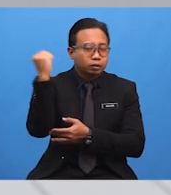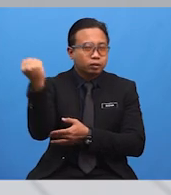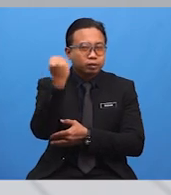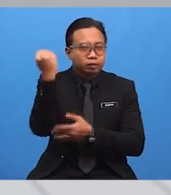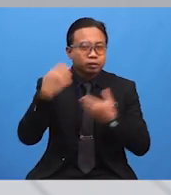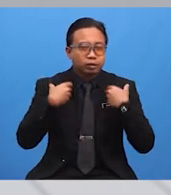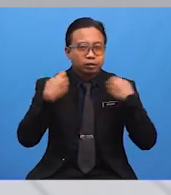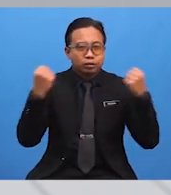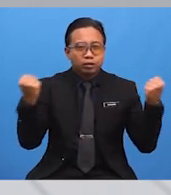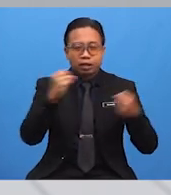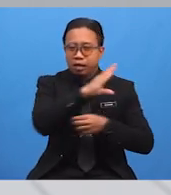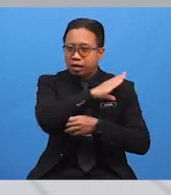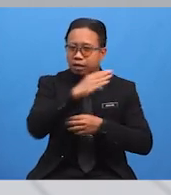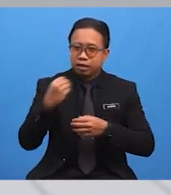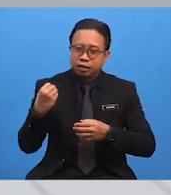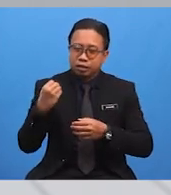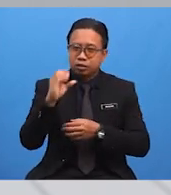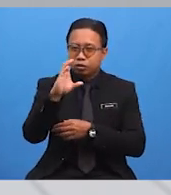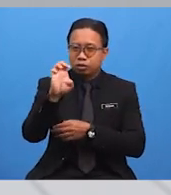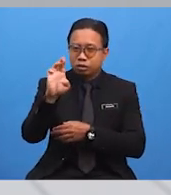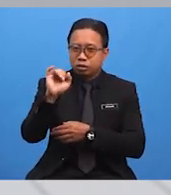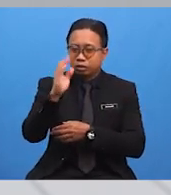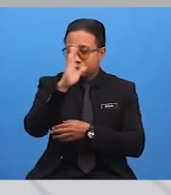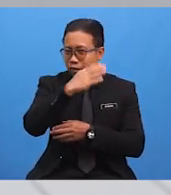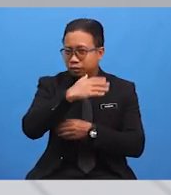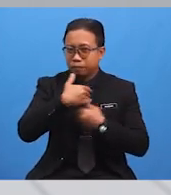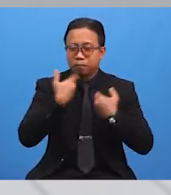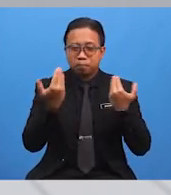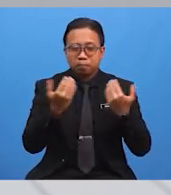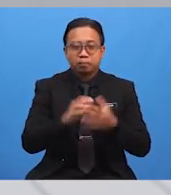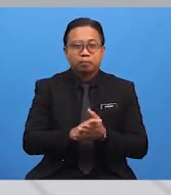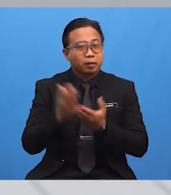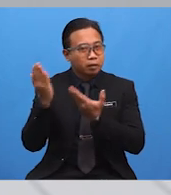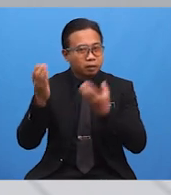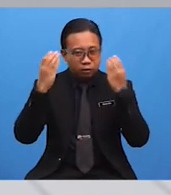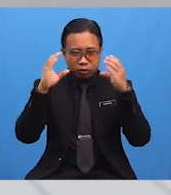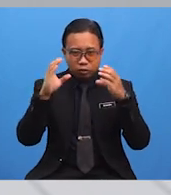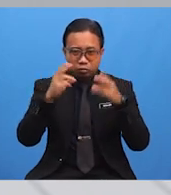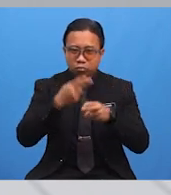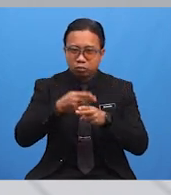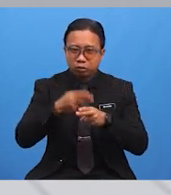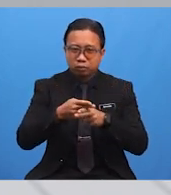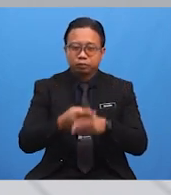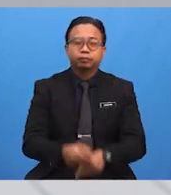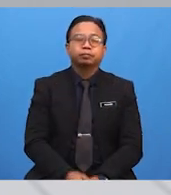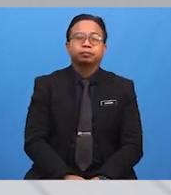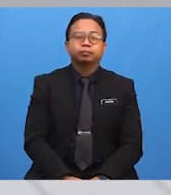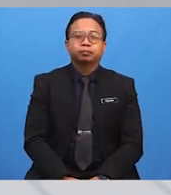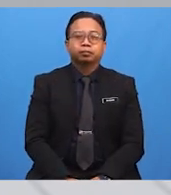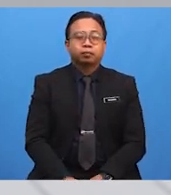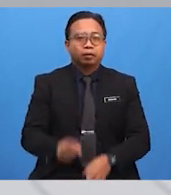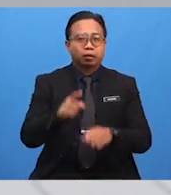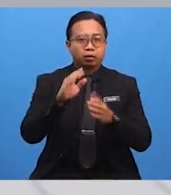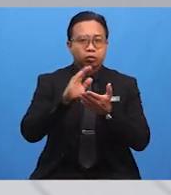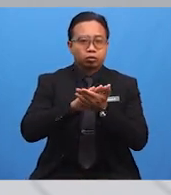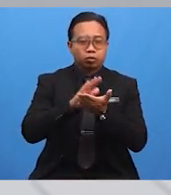sehat dan ceria selalu. Saya Cikgu Amy Teh. Cikgu mengajar di sekolah menengah jenis